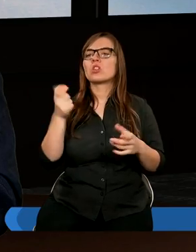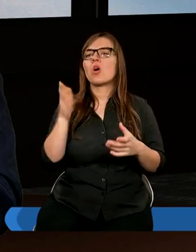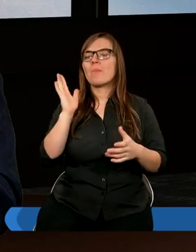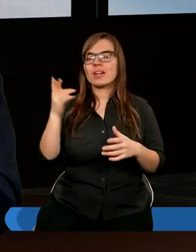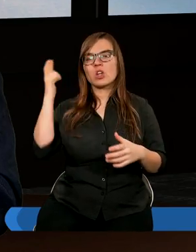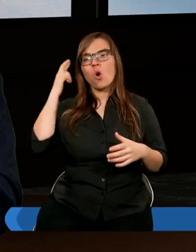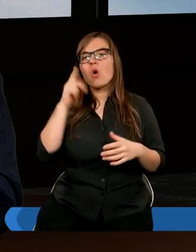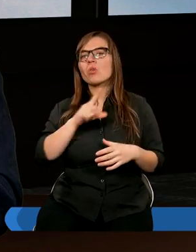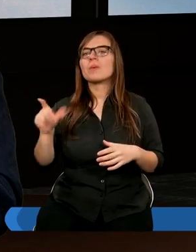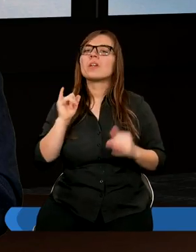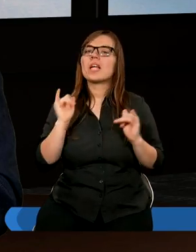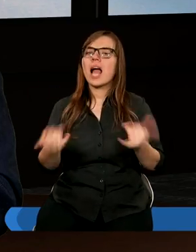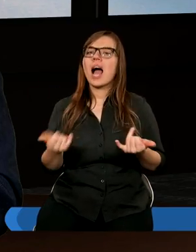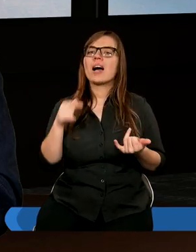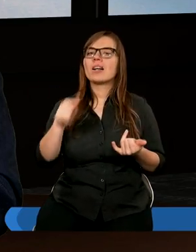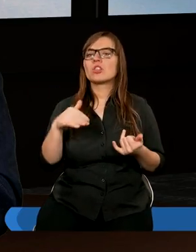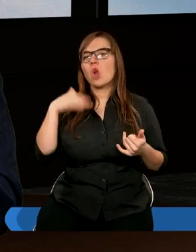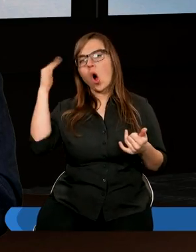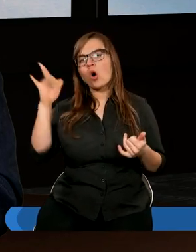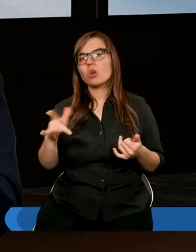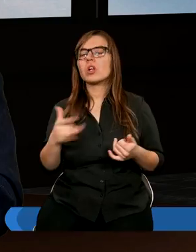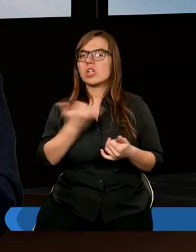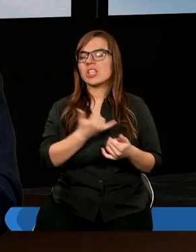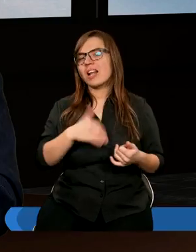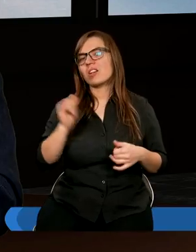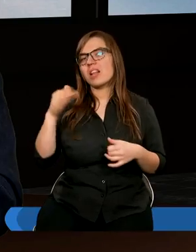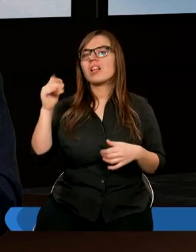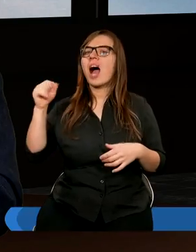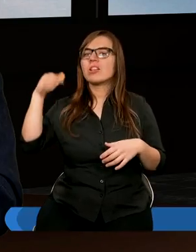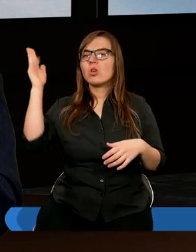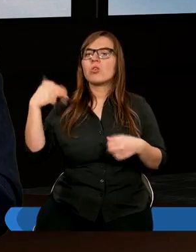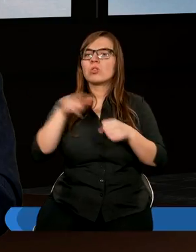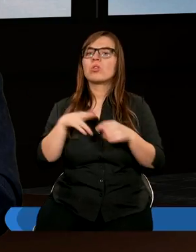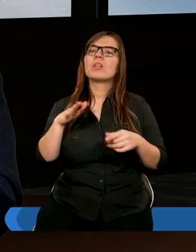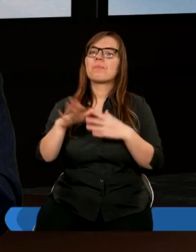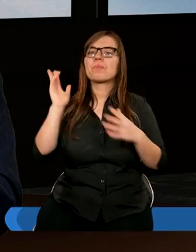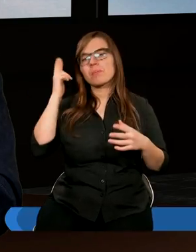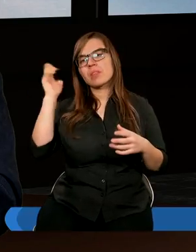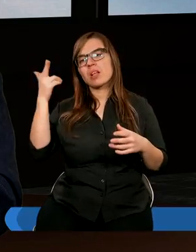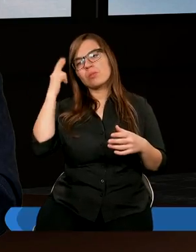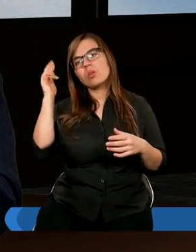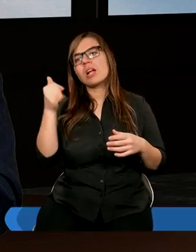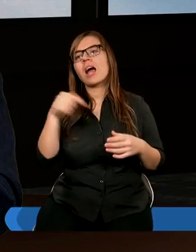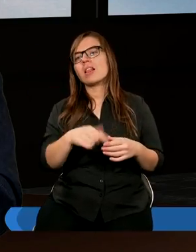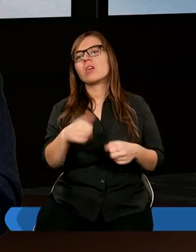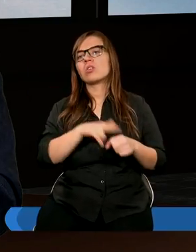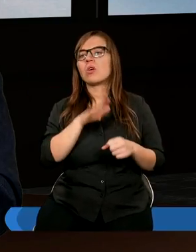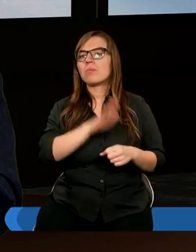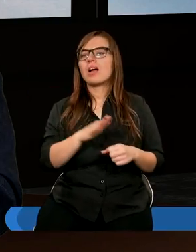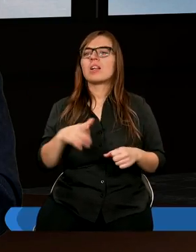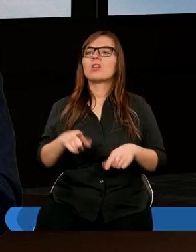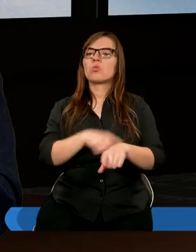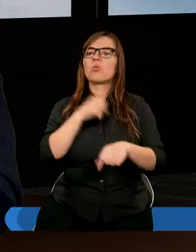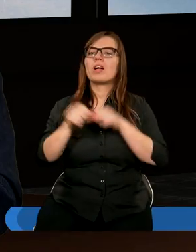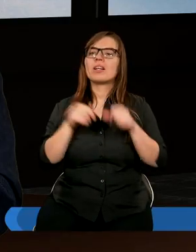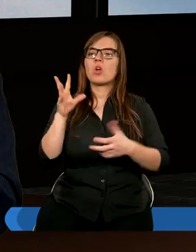że będzie rozumował jak dorosły. A dorosły, który zaczyna życie, że będzie rozumował jak ten, który ma